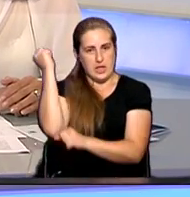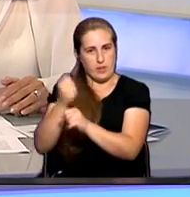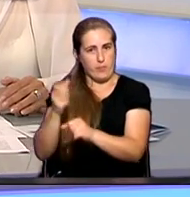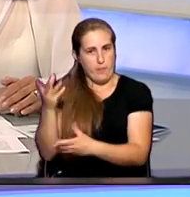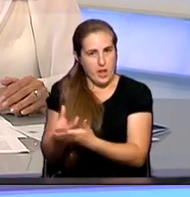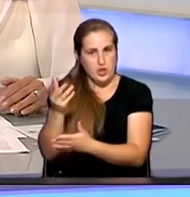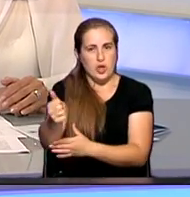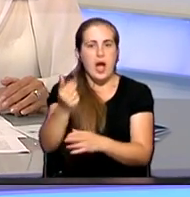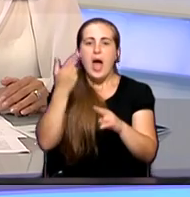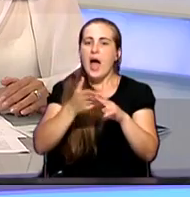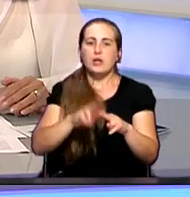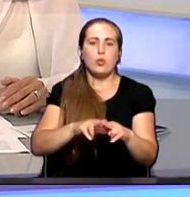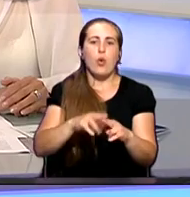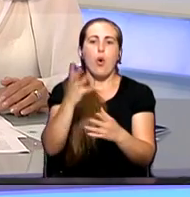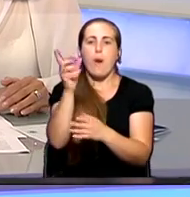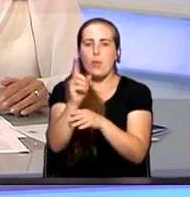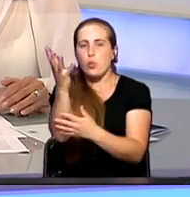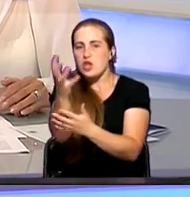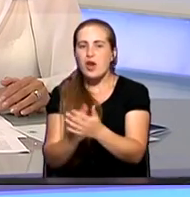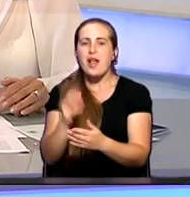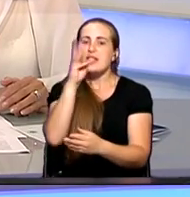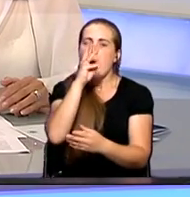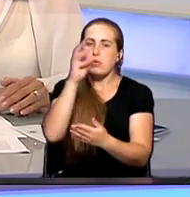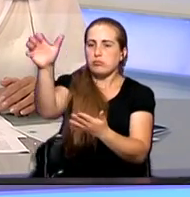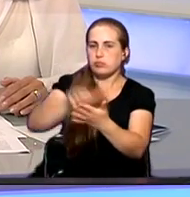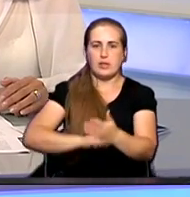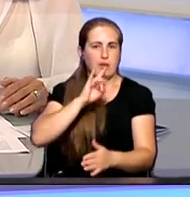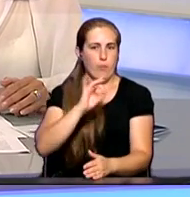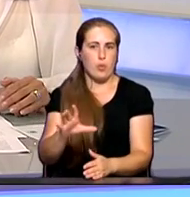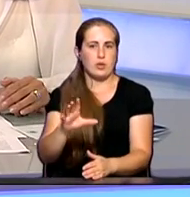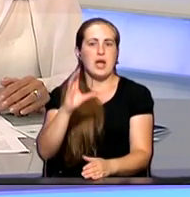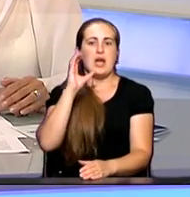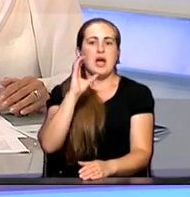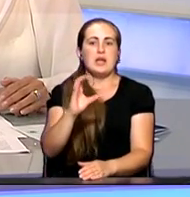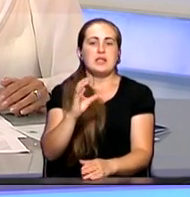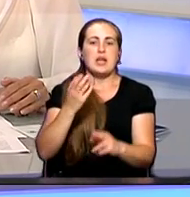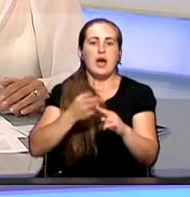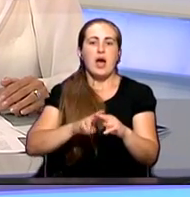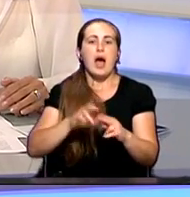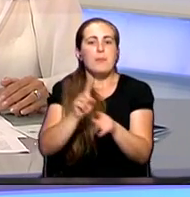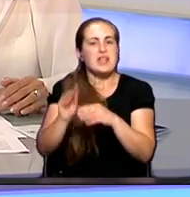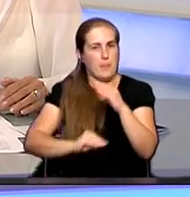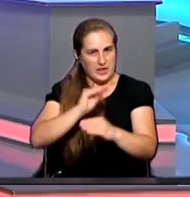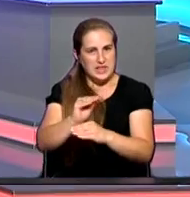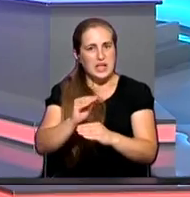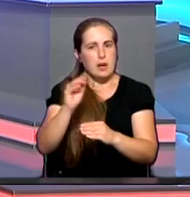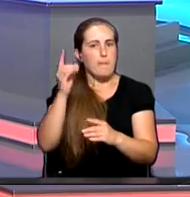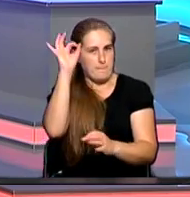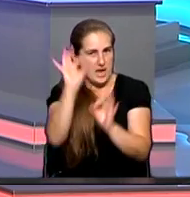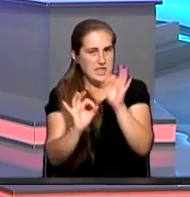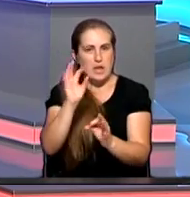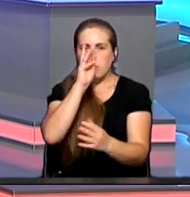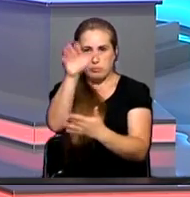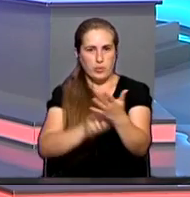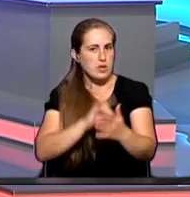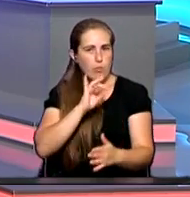не касается удержания и самой заработной платы. есть начисления идут сверху. зарплаты какой-то дополнительный процент исчисляться не будет?